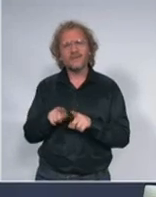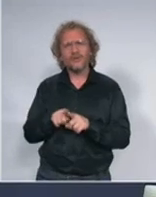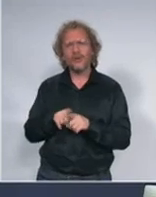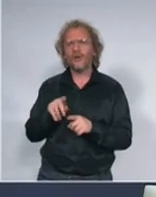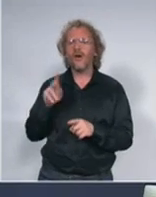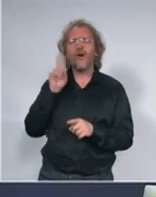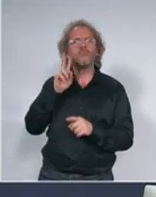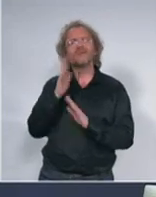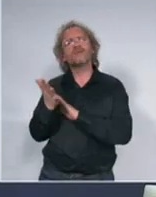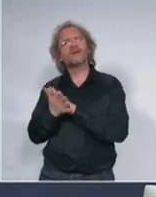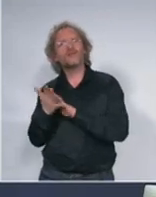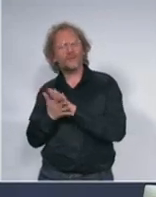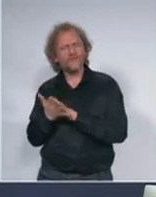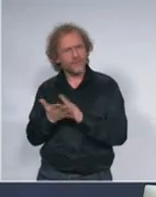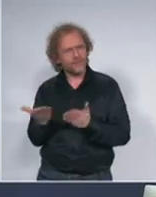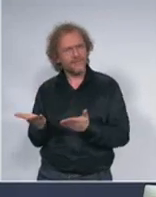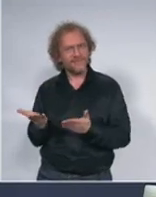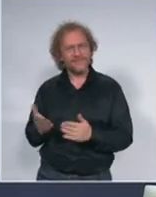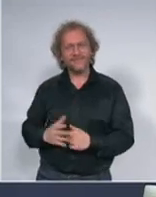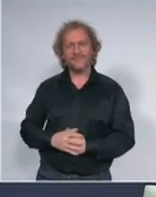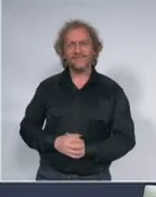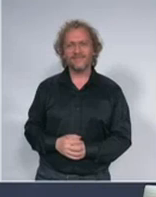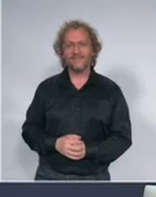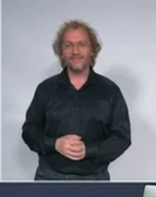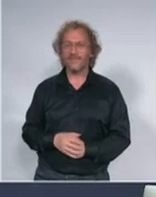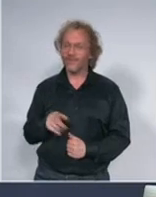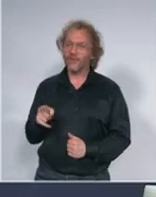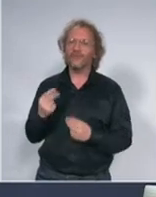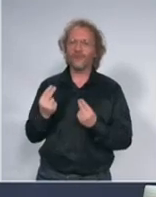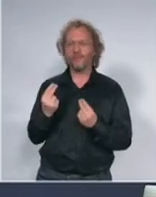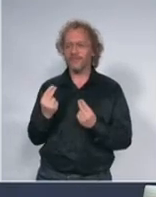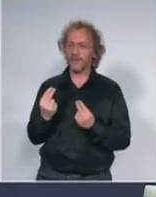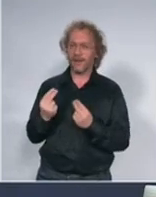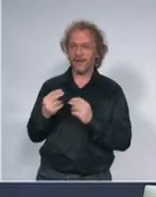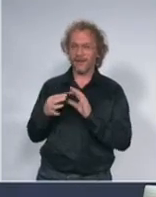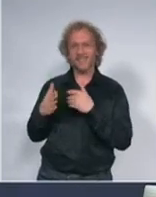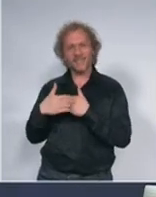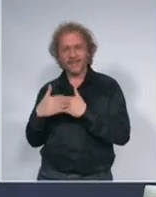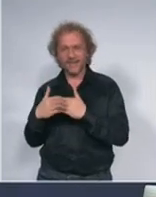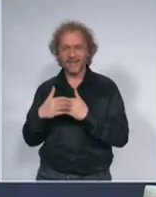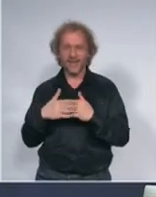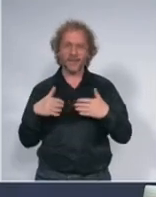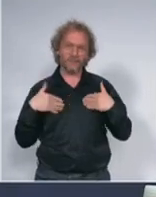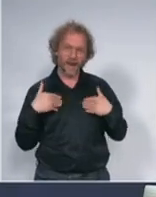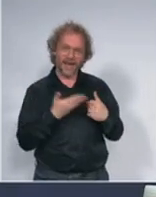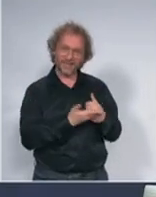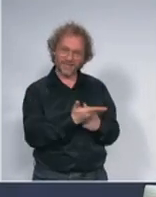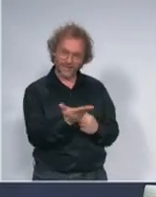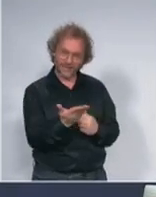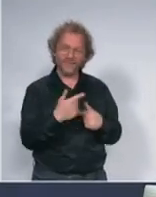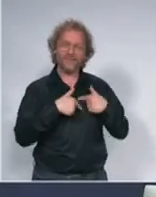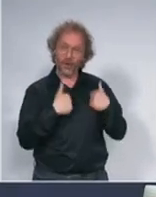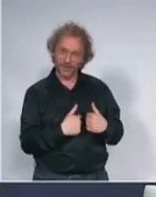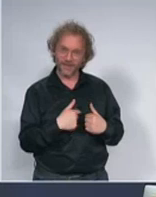jako dobra, čini mi se, i sinergija, saradnja između uglavnom mlađih volontera i naših starijih sugrađana